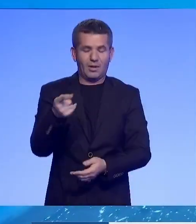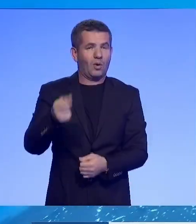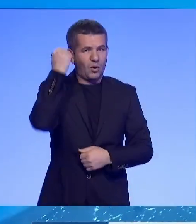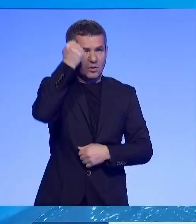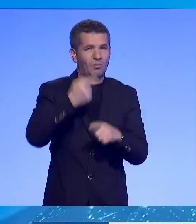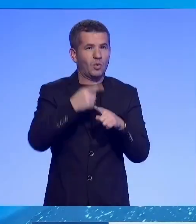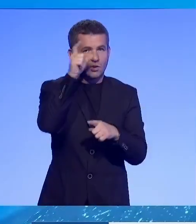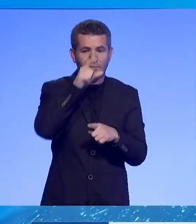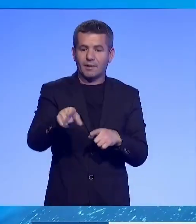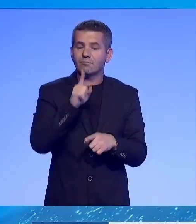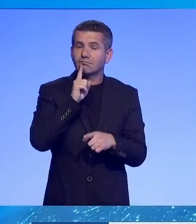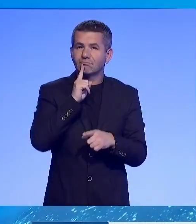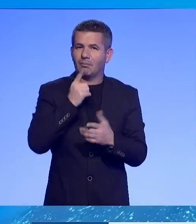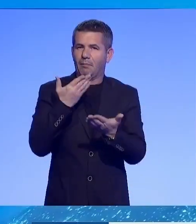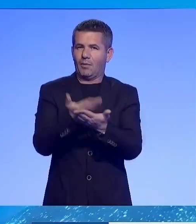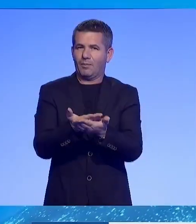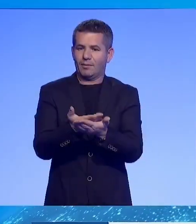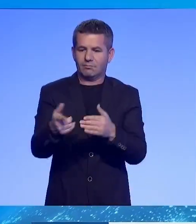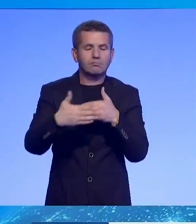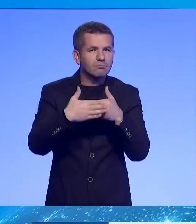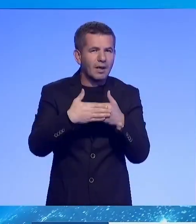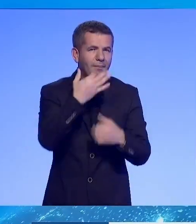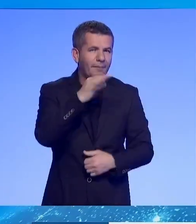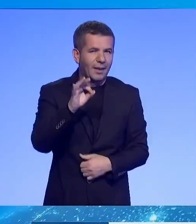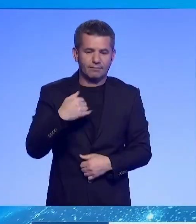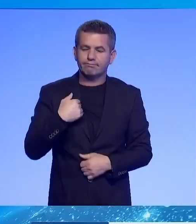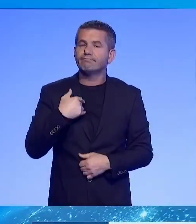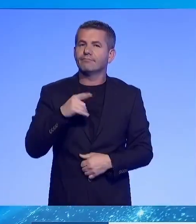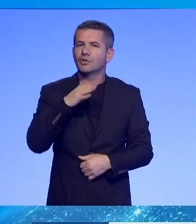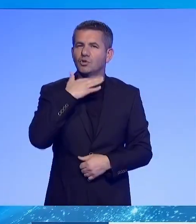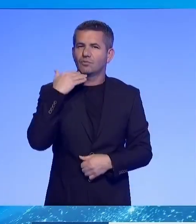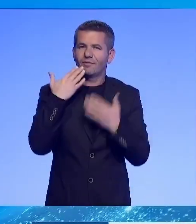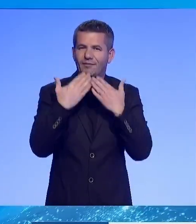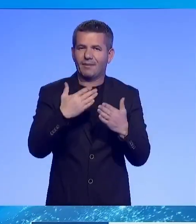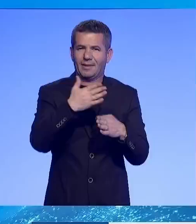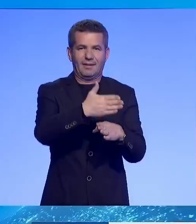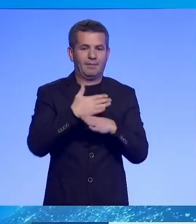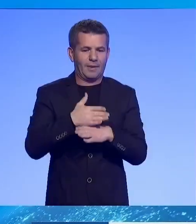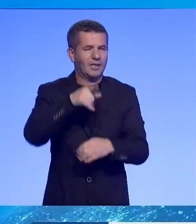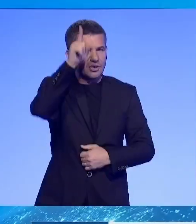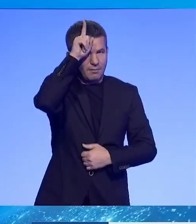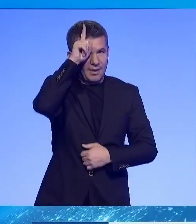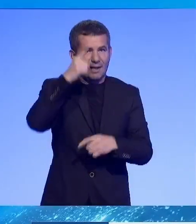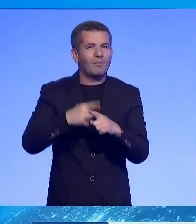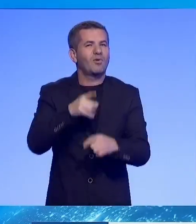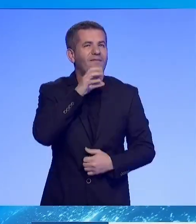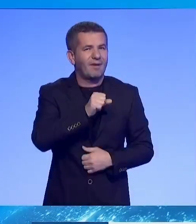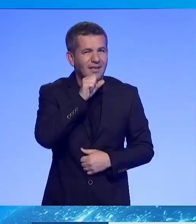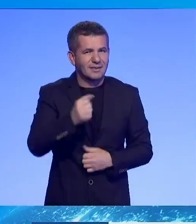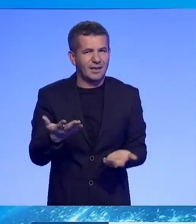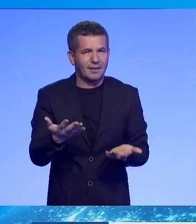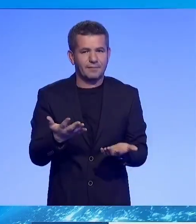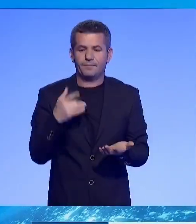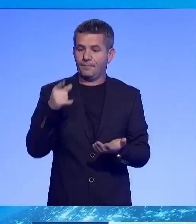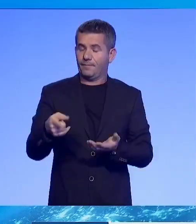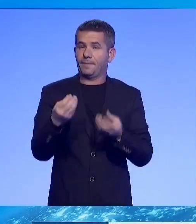të qënte në normalizimin gjithë përpsherës të mardhanjeve. Jam mirë njës për në bështetin e Gjermanis dhe të Fransës për këtë propozim. Kjo është një